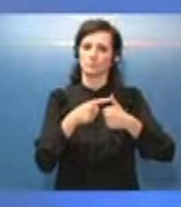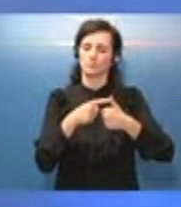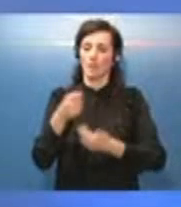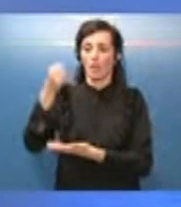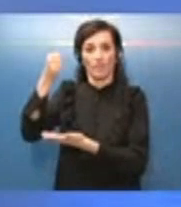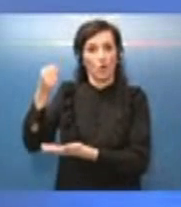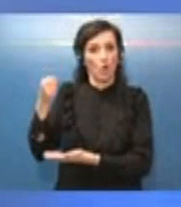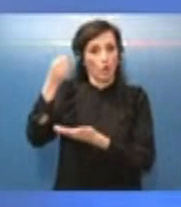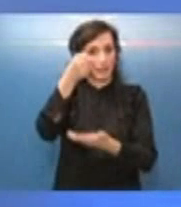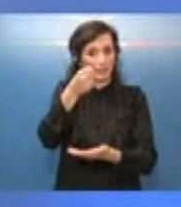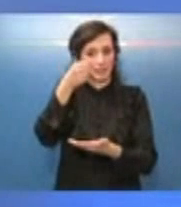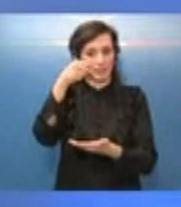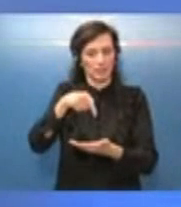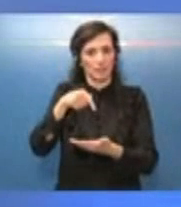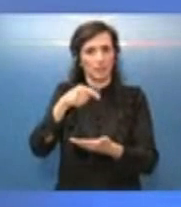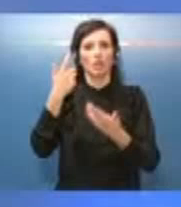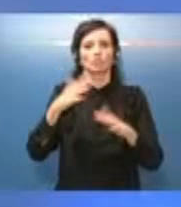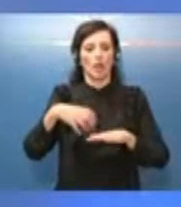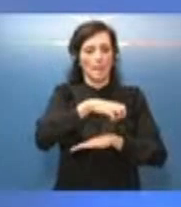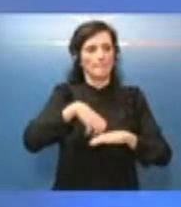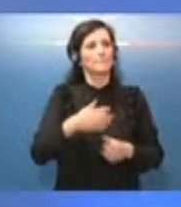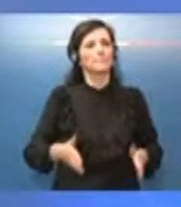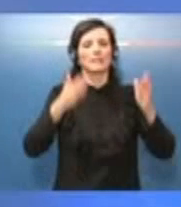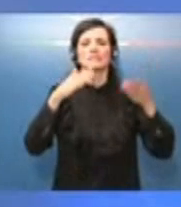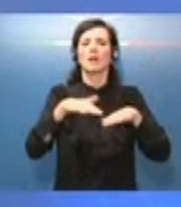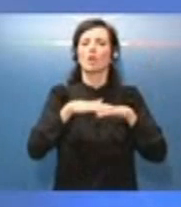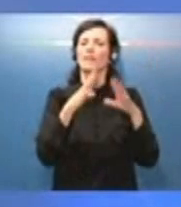distribuiti dal Ministero delle Infrastrutture